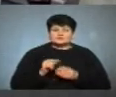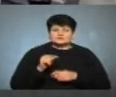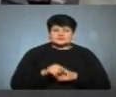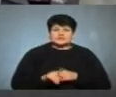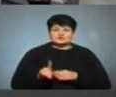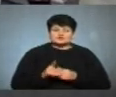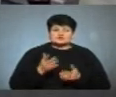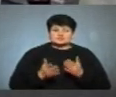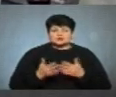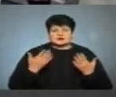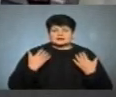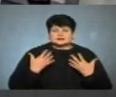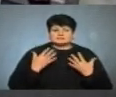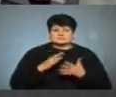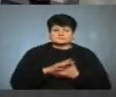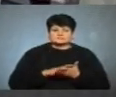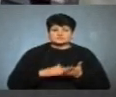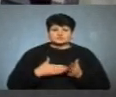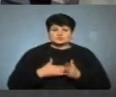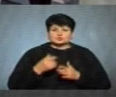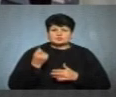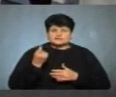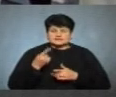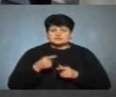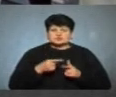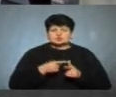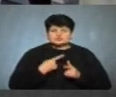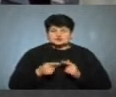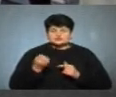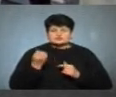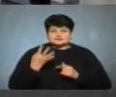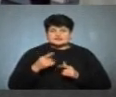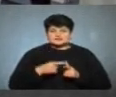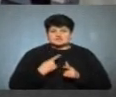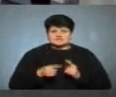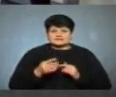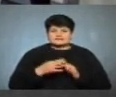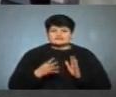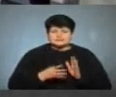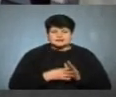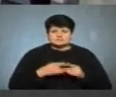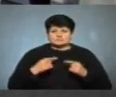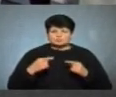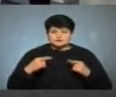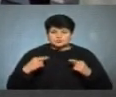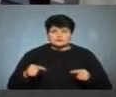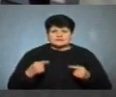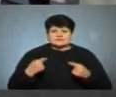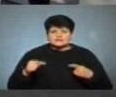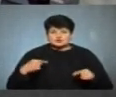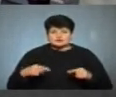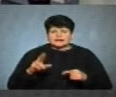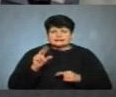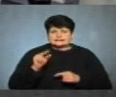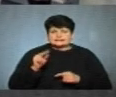якщо канікули тривають до 11, чи 14, чи 19, чи будь-якої іншої дати,